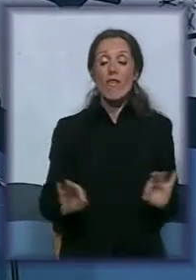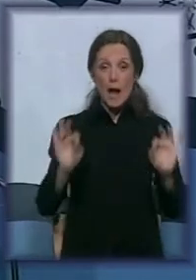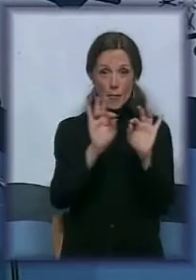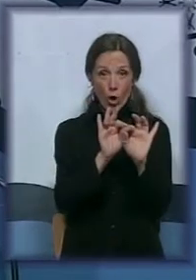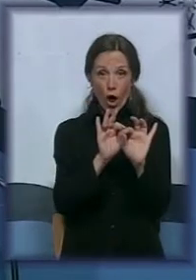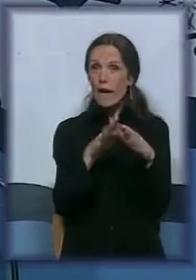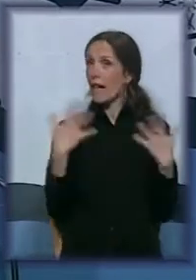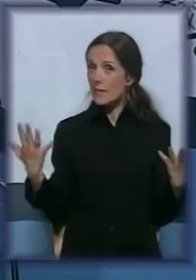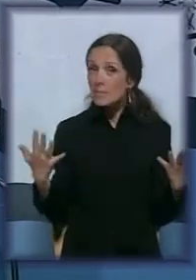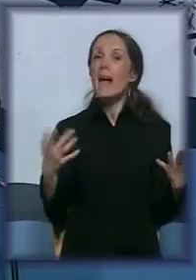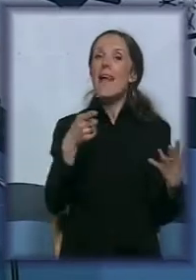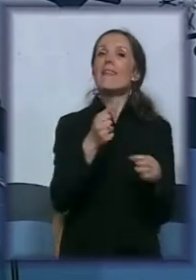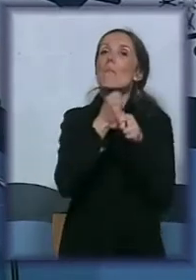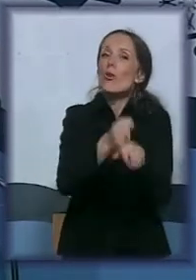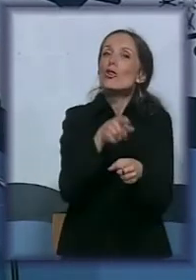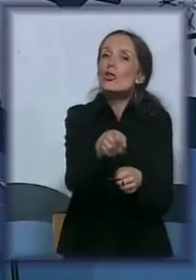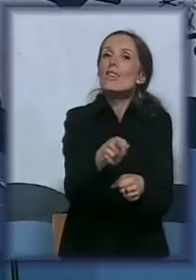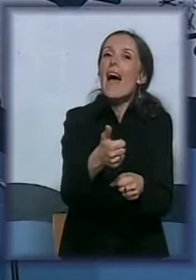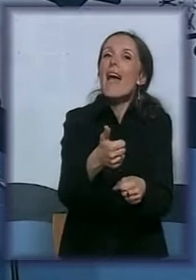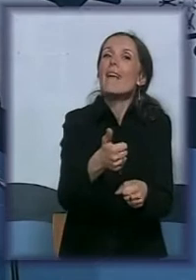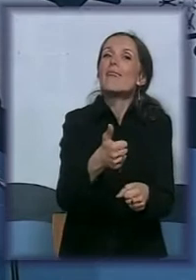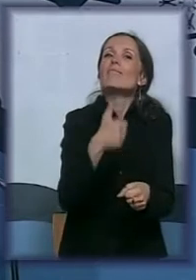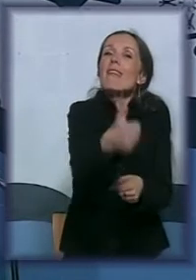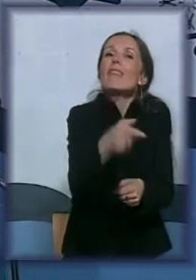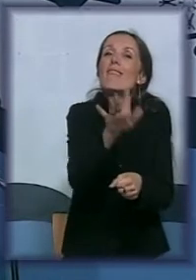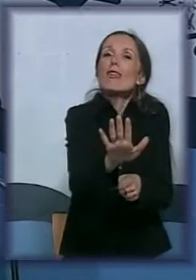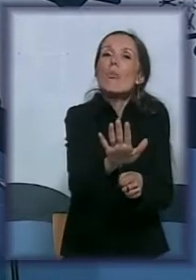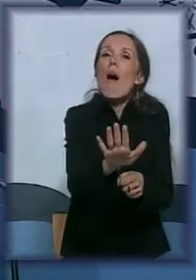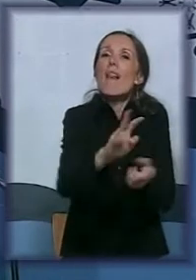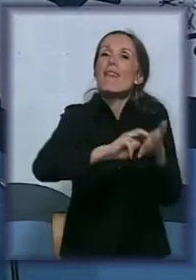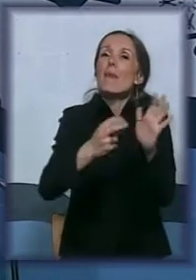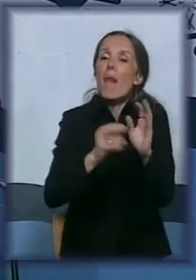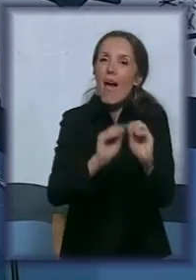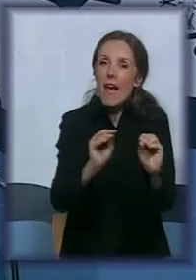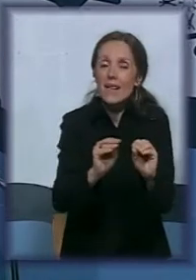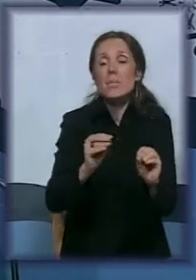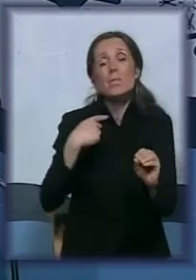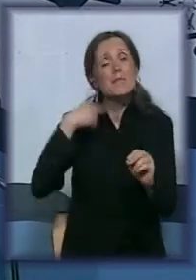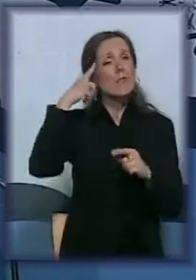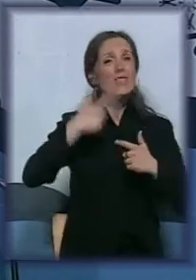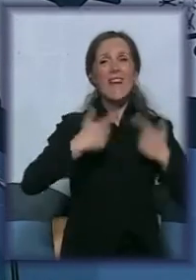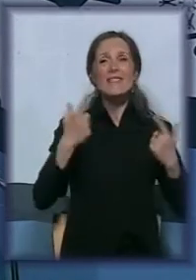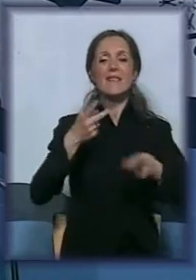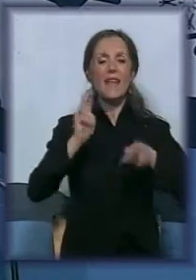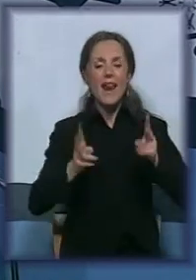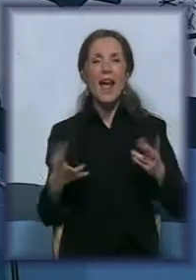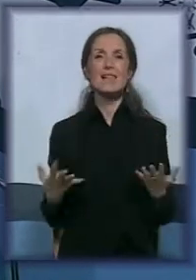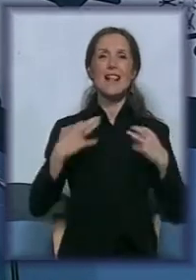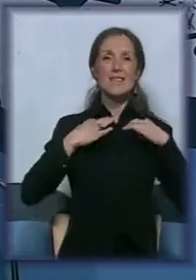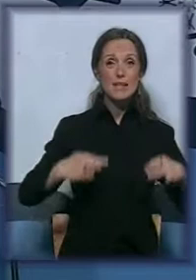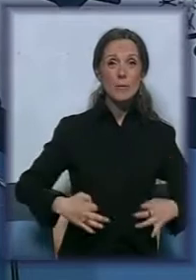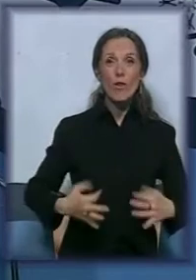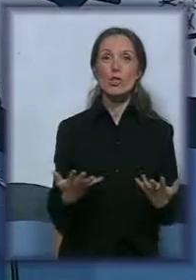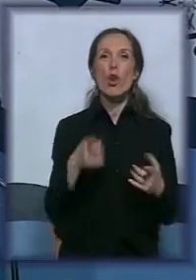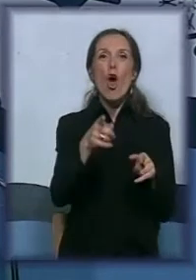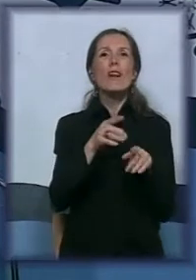individualni plan jer svi smo svesni da sami nastavnici, sami profesori i tako dalje, oni s